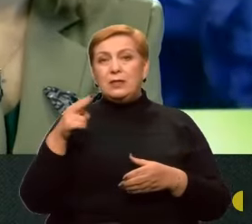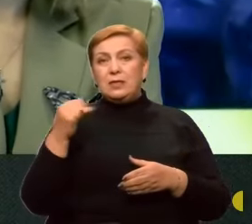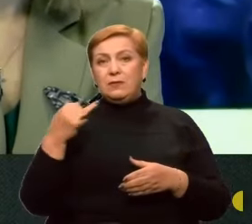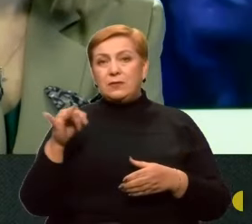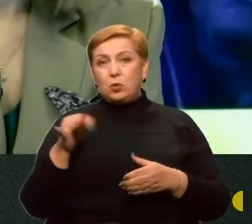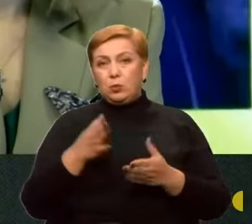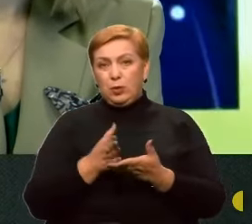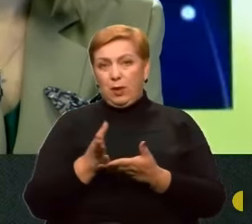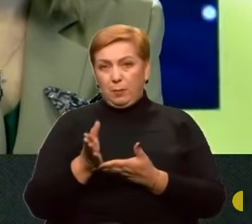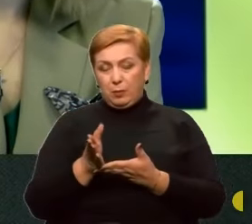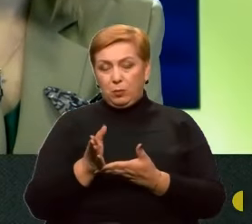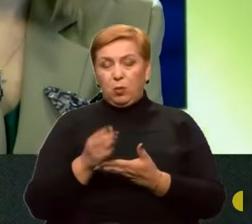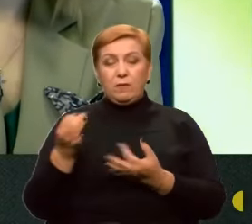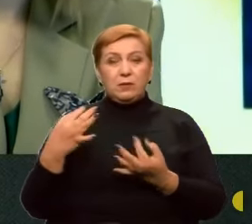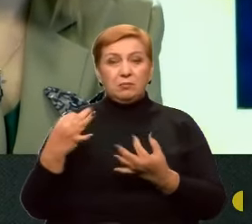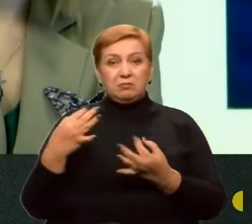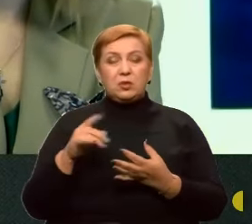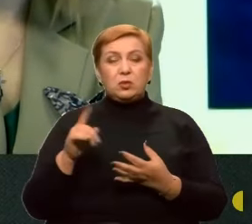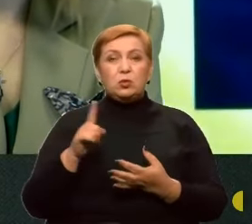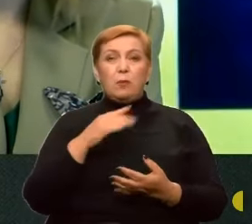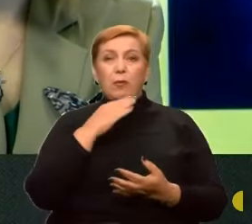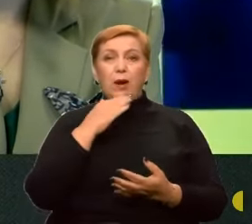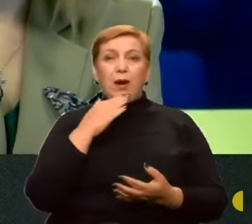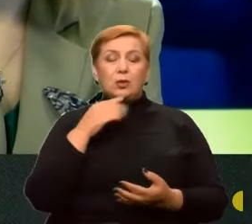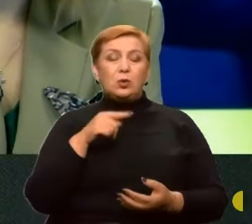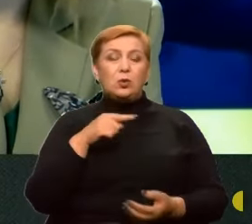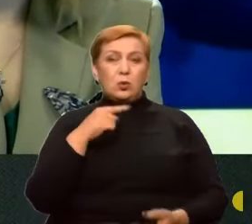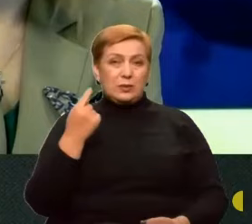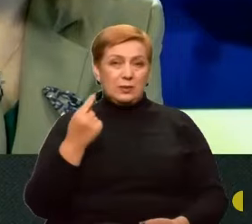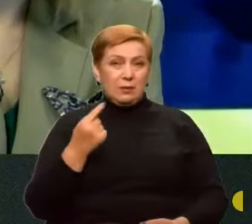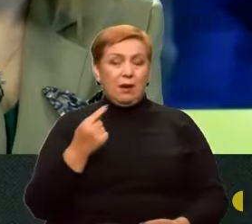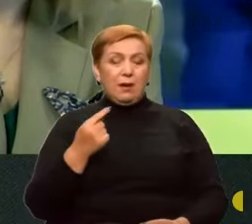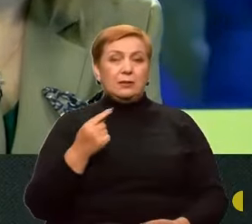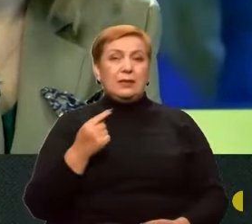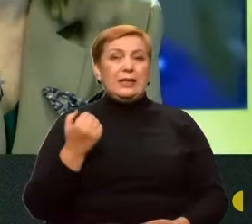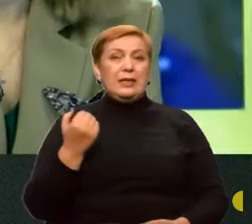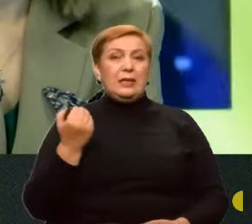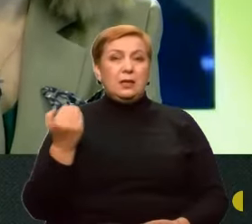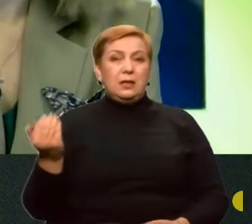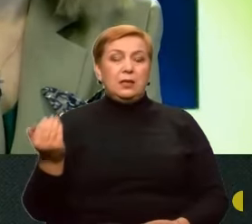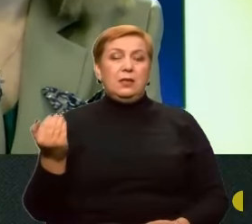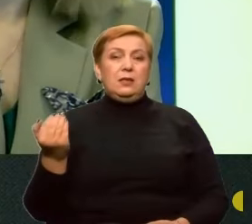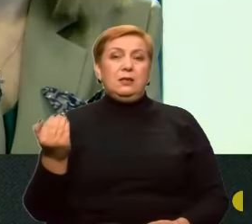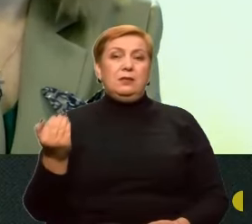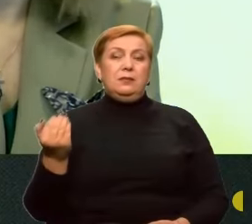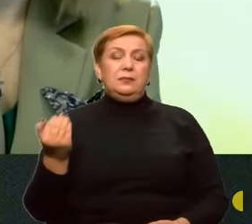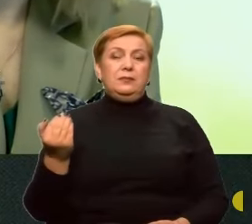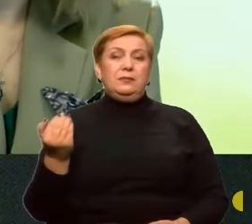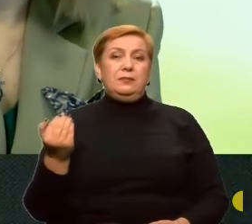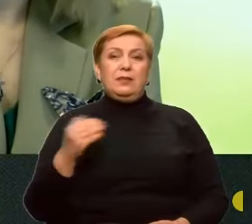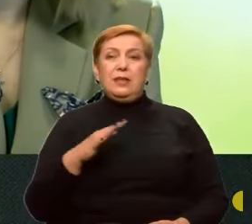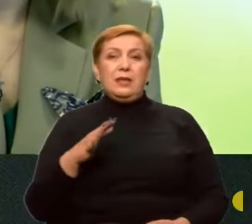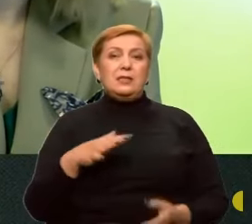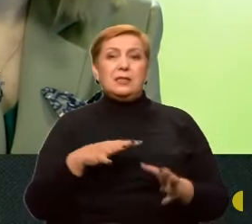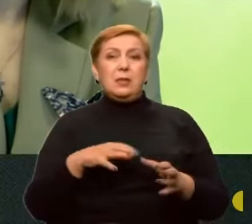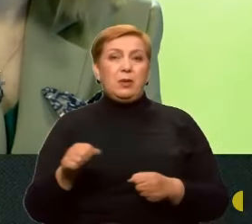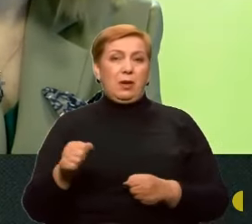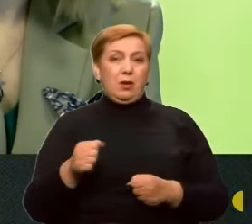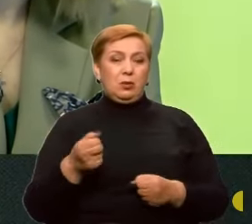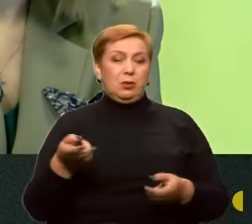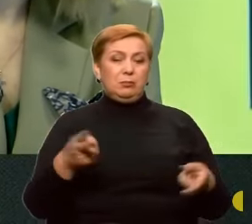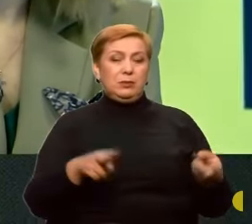каже про те, що дуже багато гине росіян, і їх навіть не забирають з поля бою.